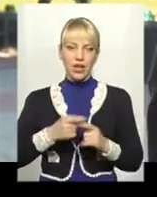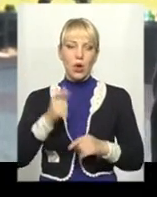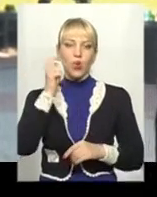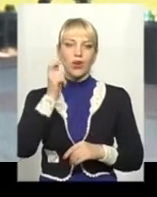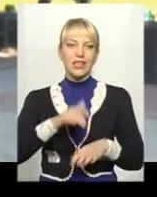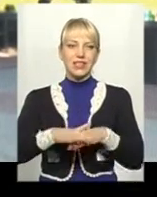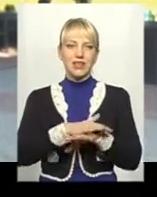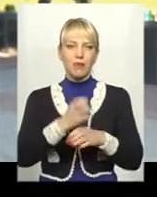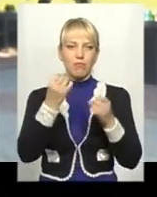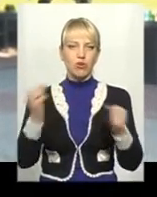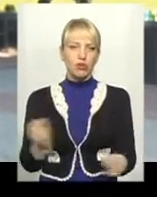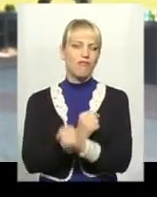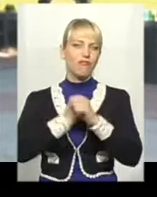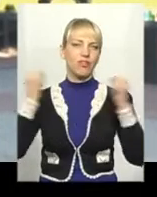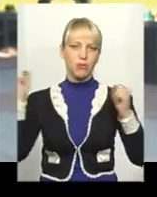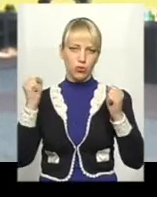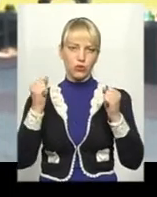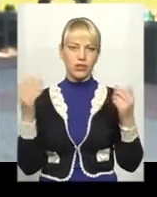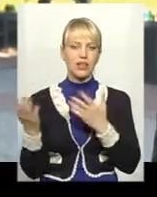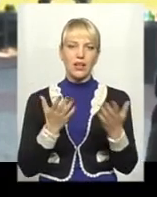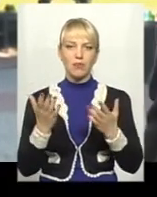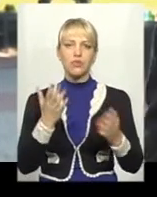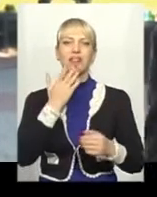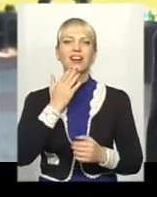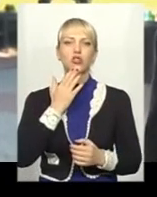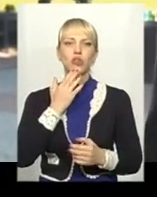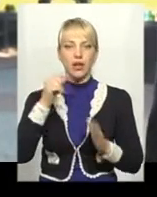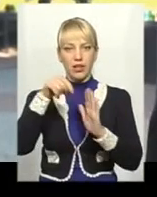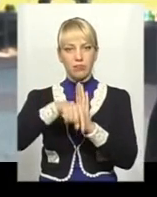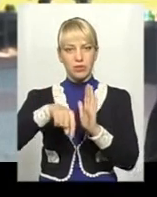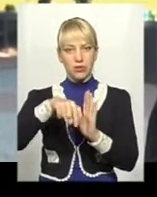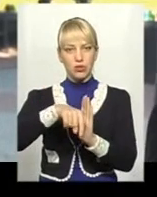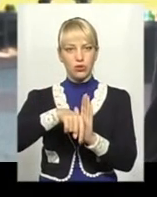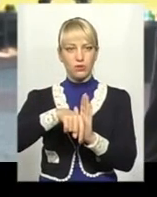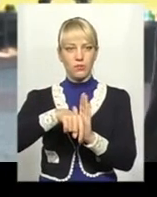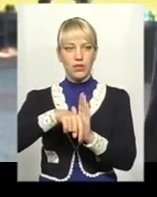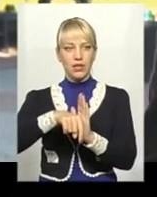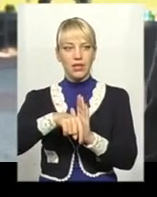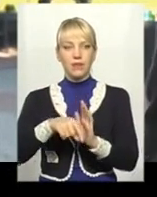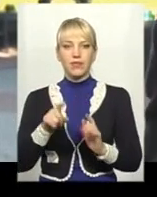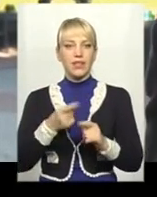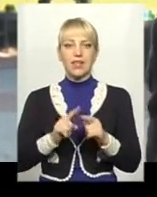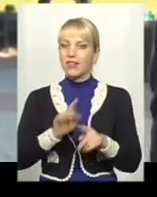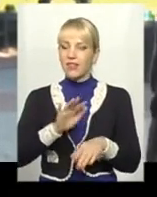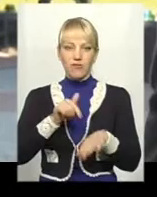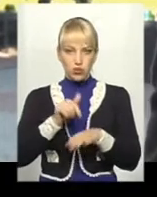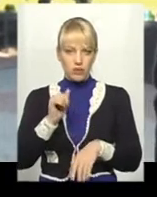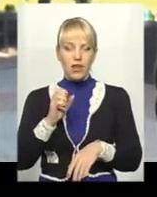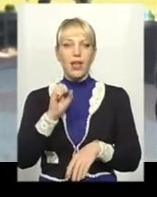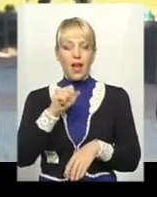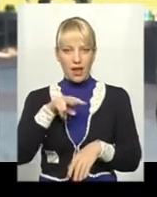просто вибухнула якимось ірраціональним змістом. Її не відчували, а вона вибухнула.